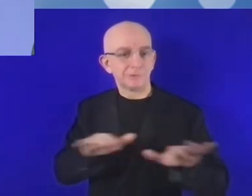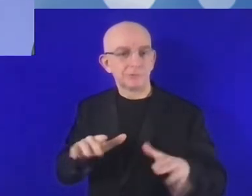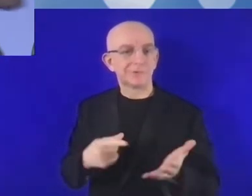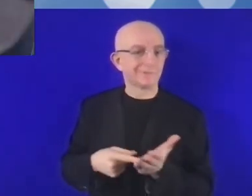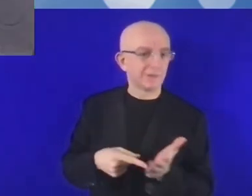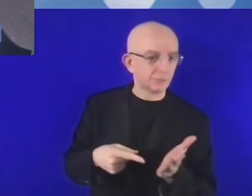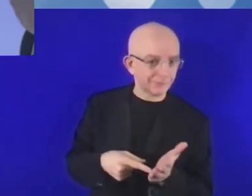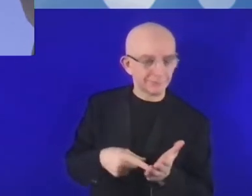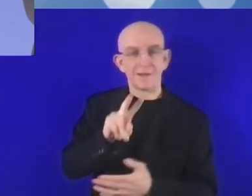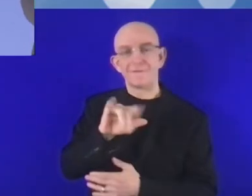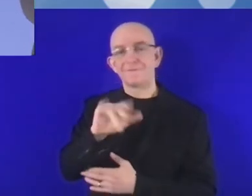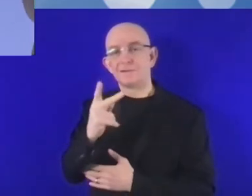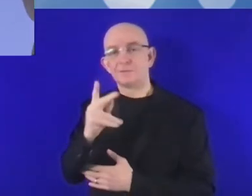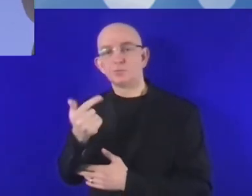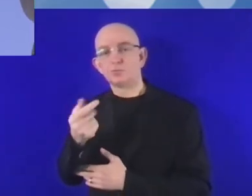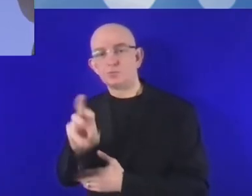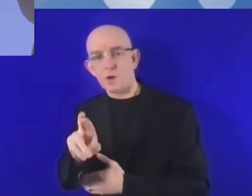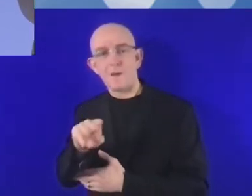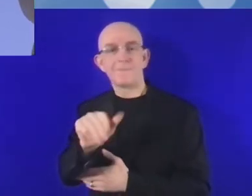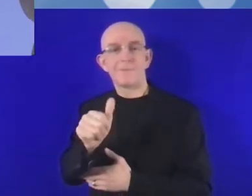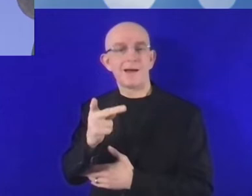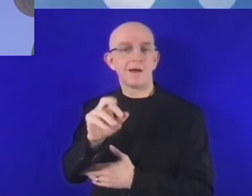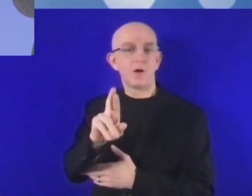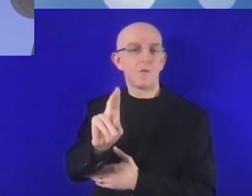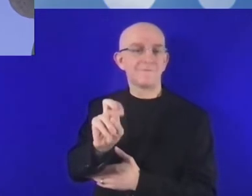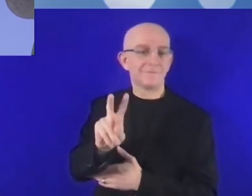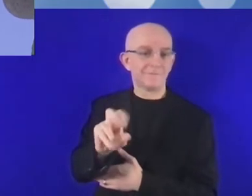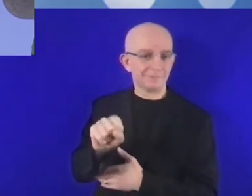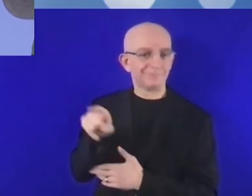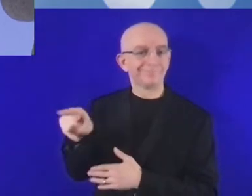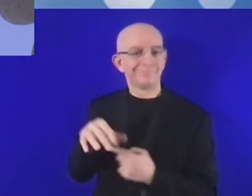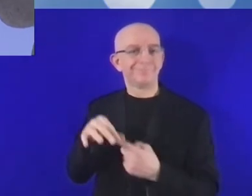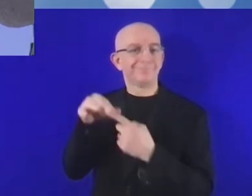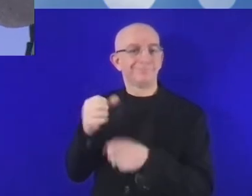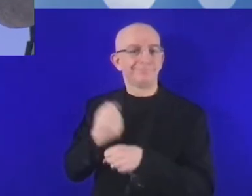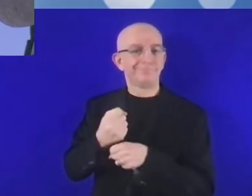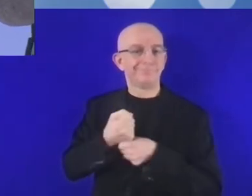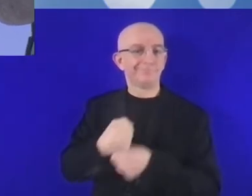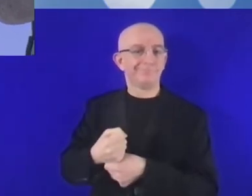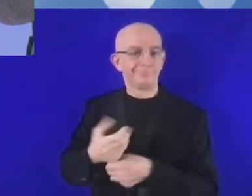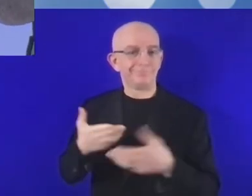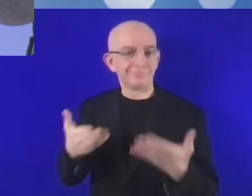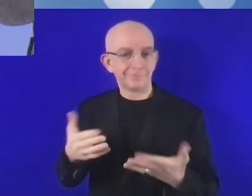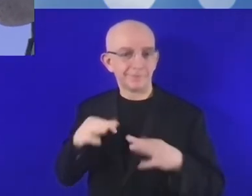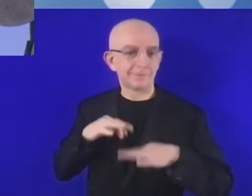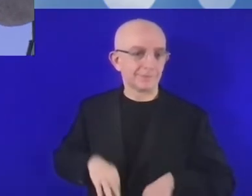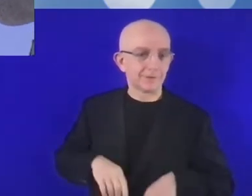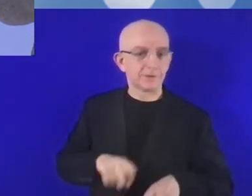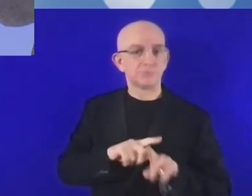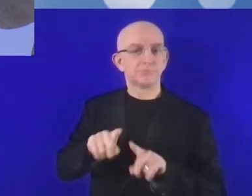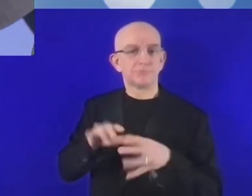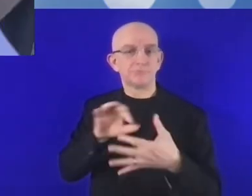Wysłuchamy również krótkiego wystąpienia nagranego na wideo przez pana